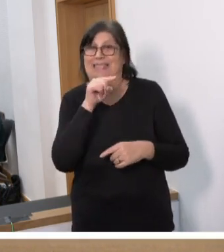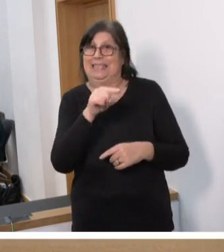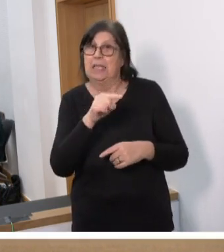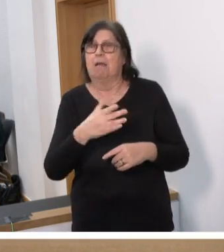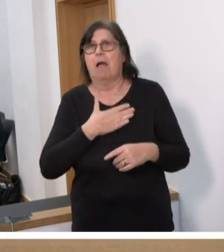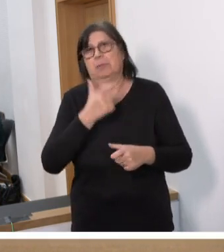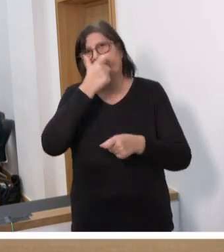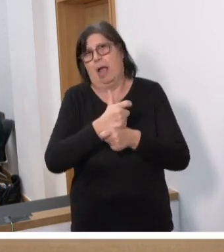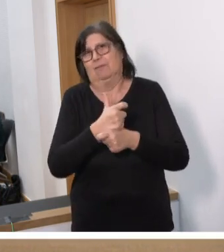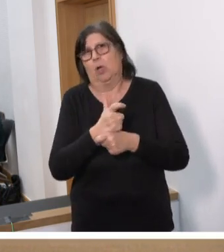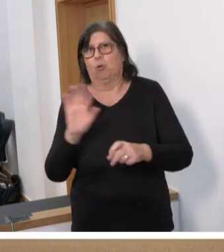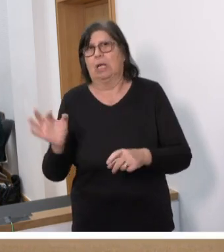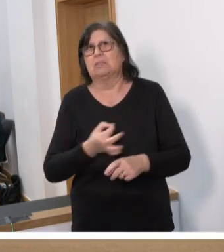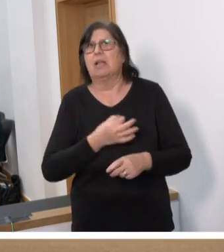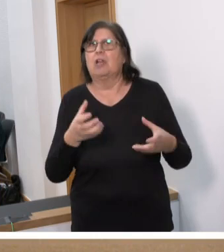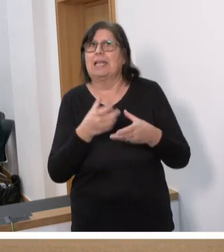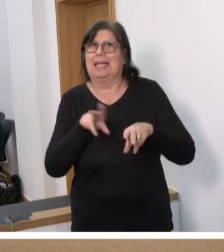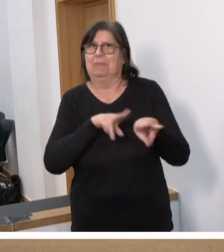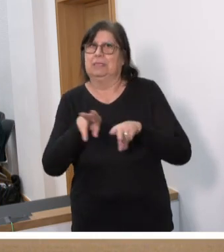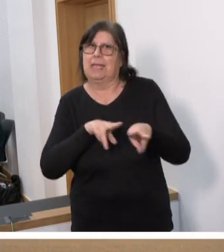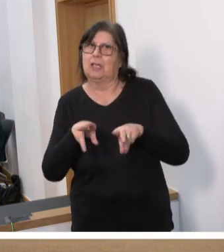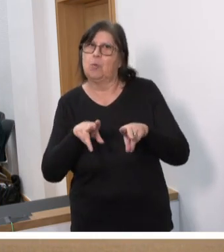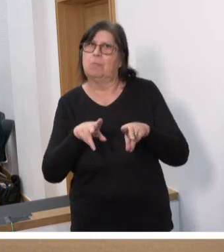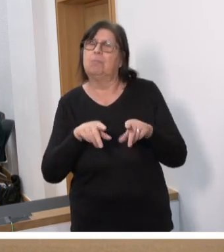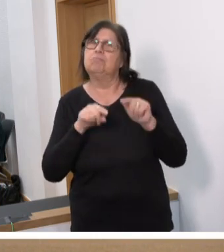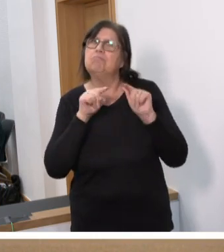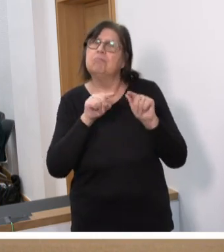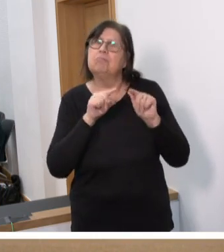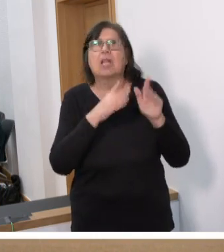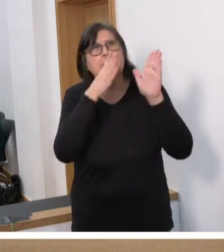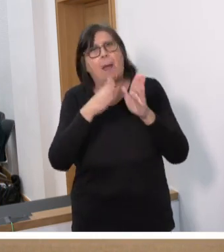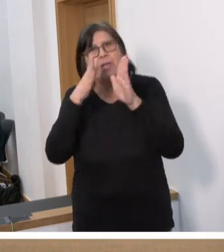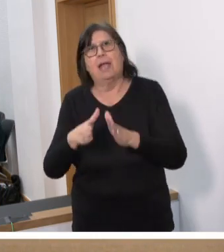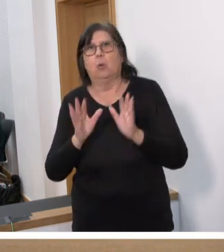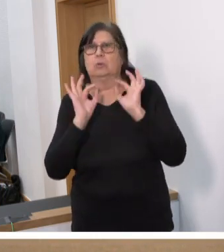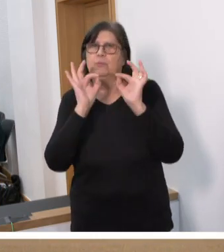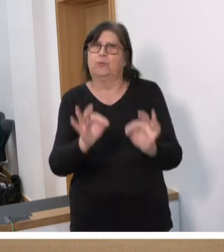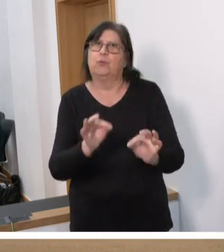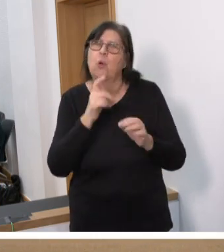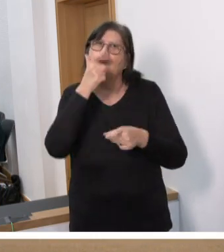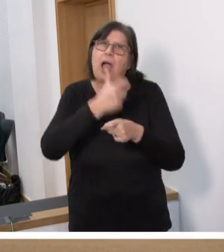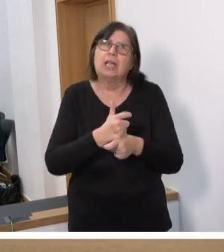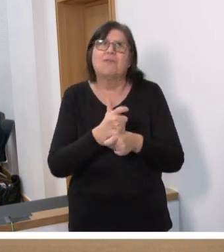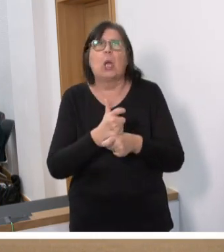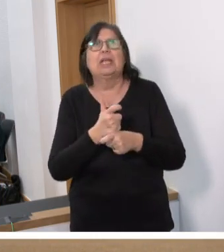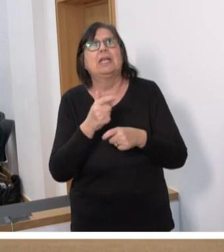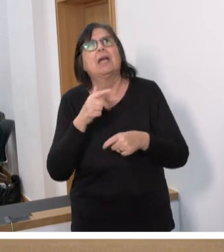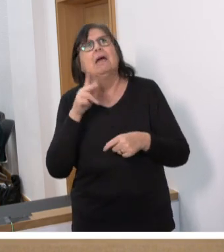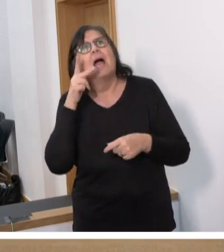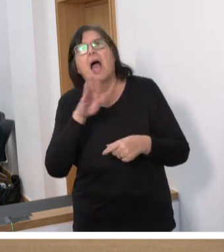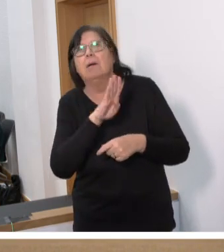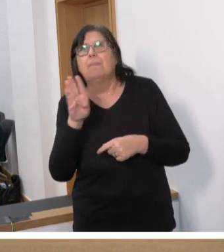im saarländischen Energieministerium in den Ressorts, die dafür verantwortlich sind. Sehr geehrter Herr Barker, ich hätte nicht gedacht,